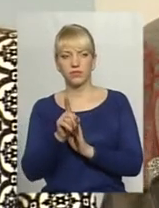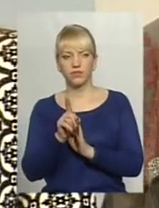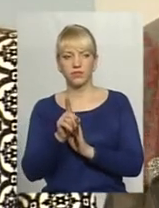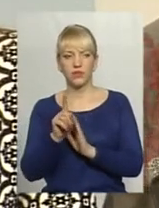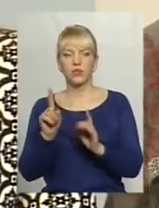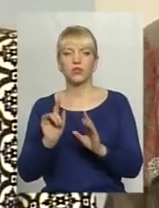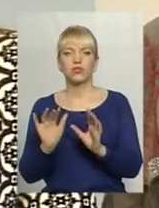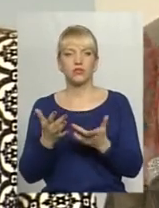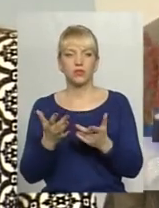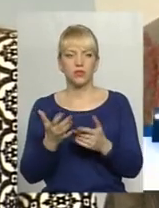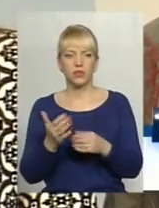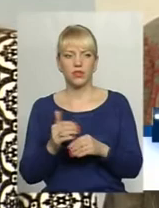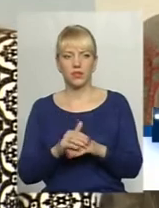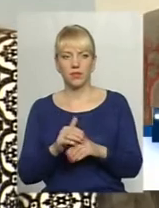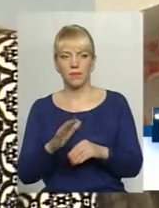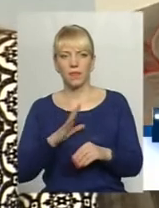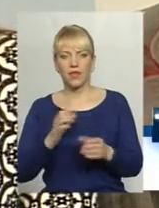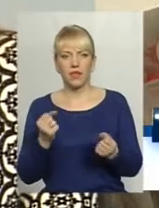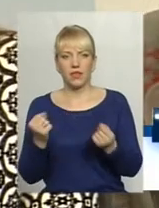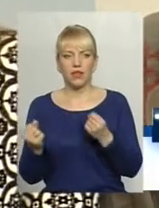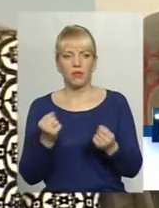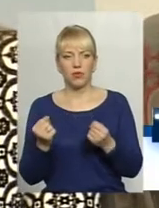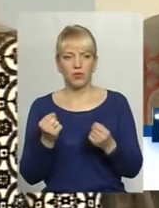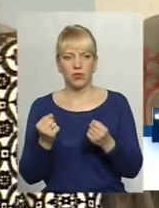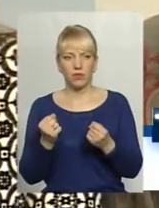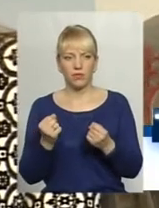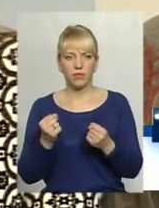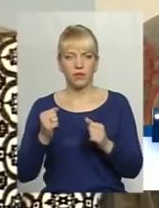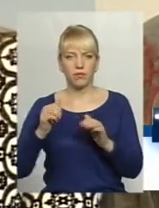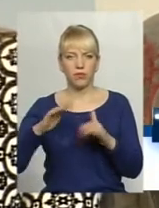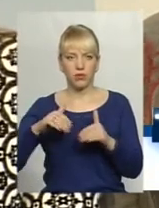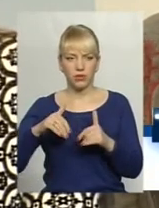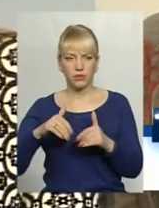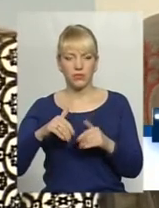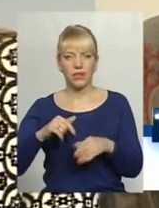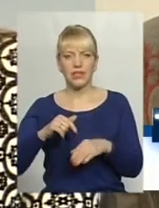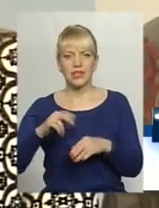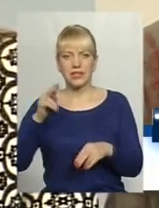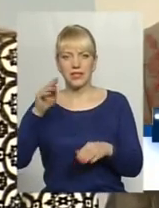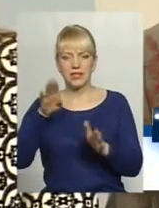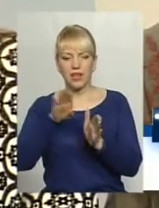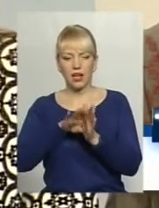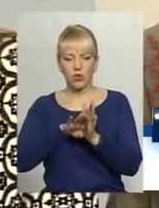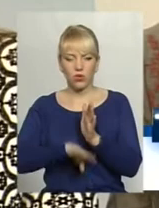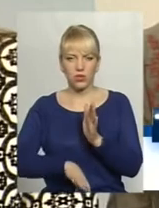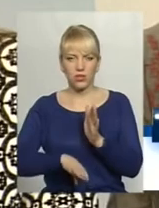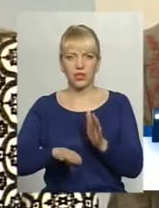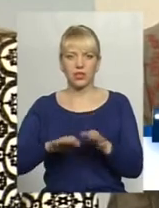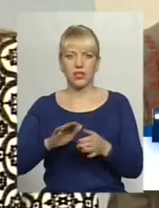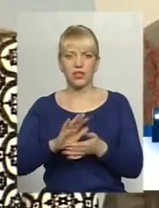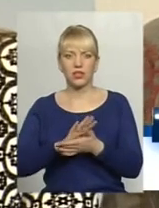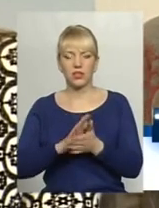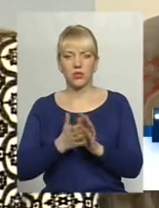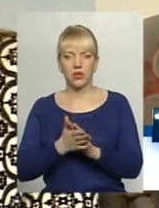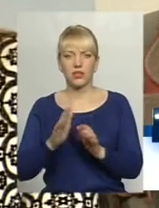ну, що відбувається? Так, посилення напруги. Потім, ну, загострення ситуації, вибух безпосередньо,